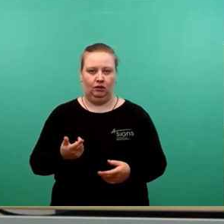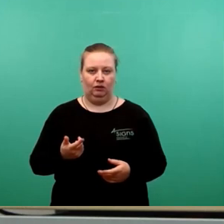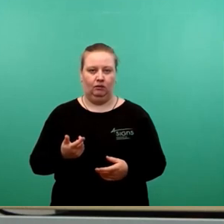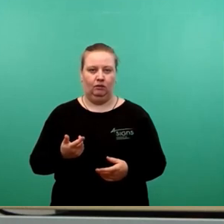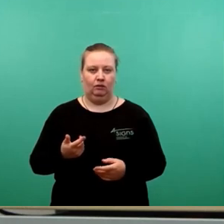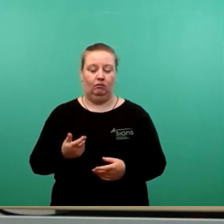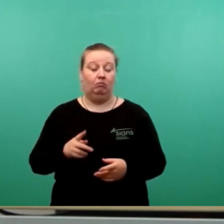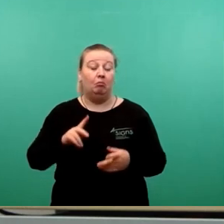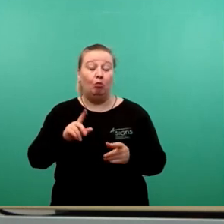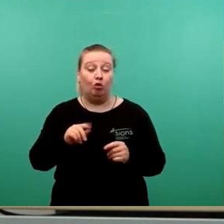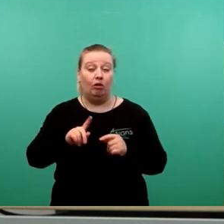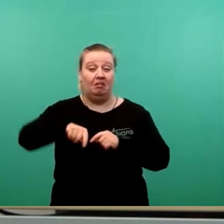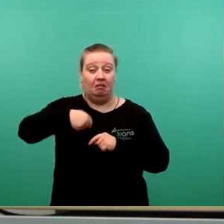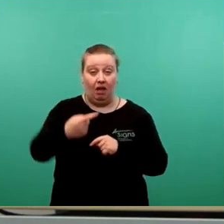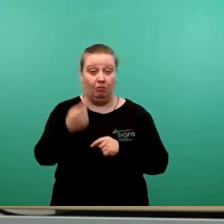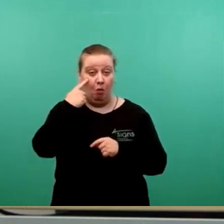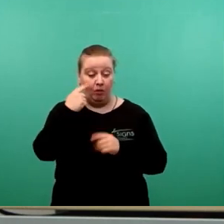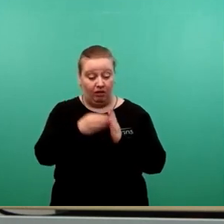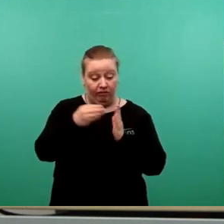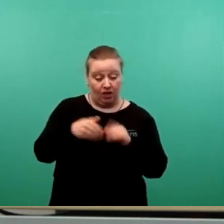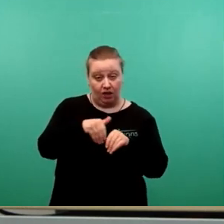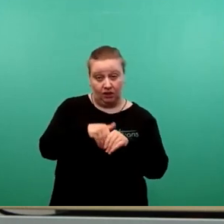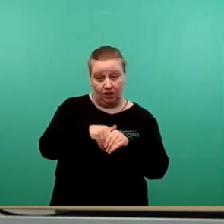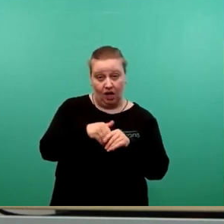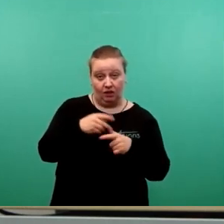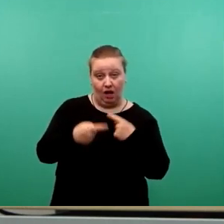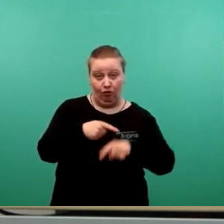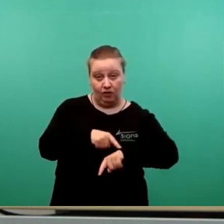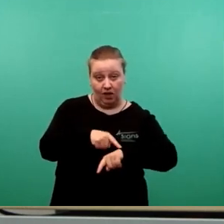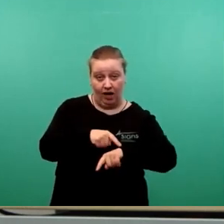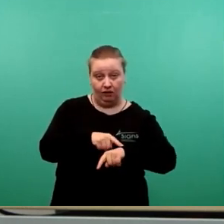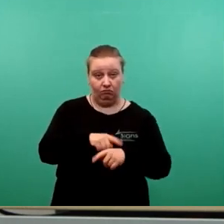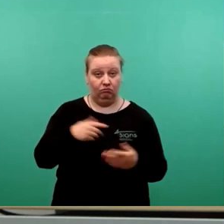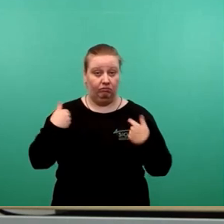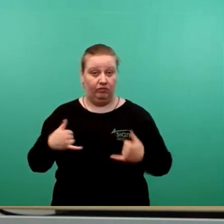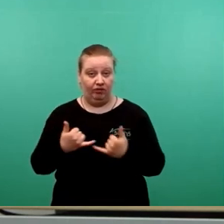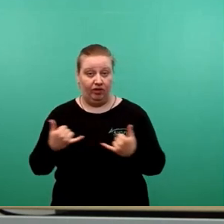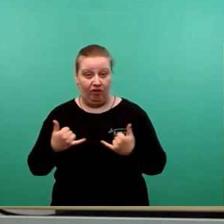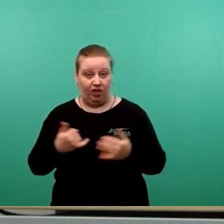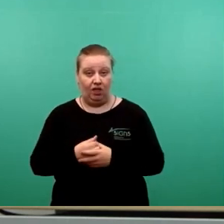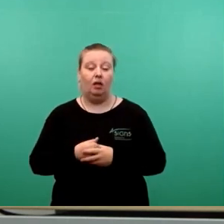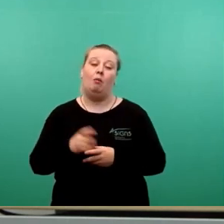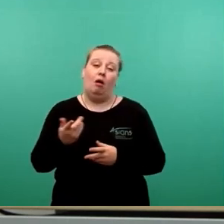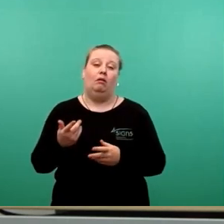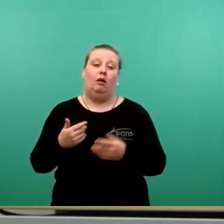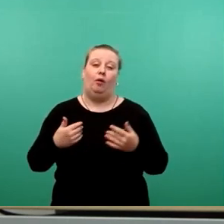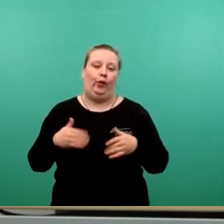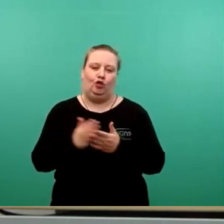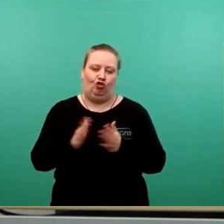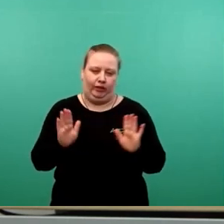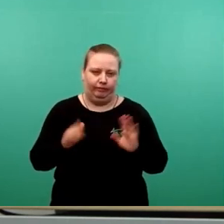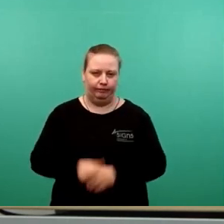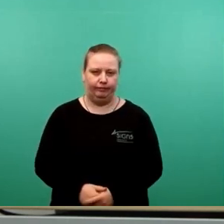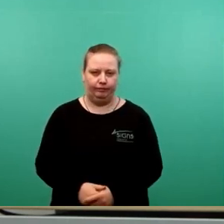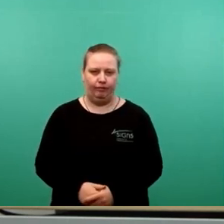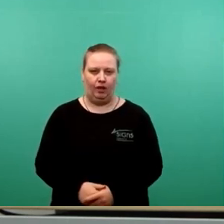dem bisherigen Vertragslaufzeit damit umgegangen werden. Diese Entscheidung steht aus. Bis